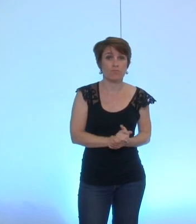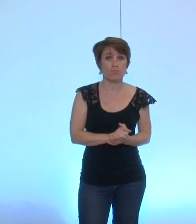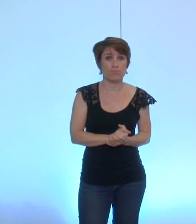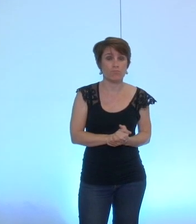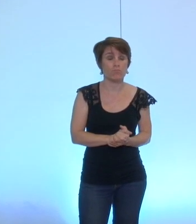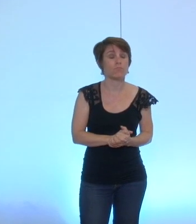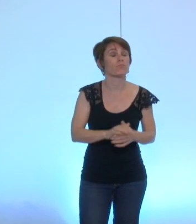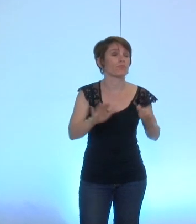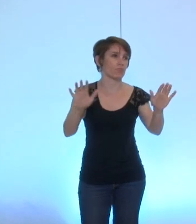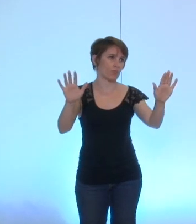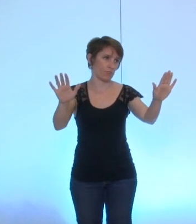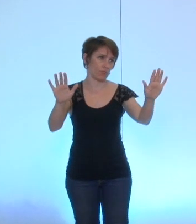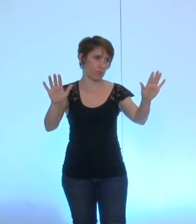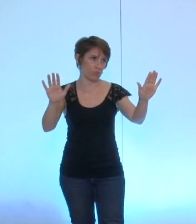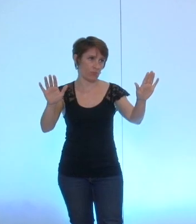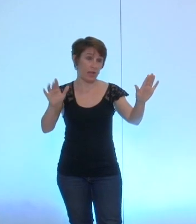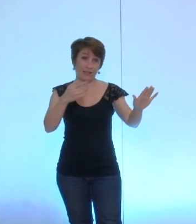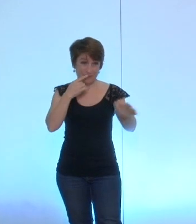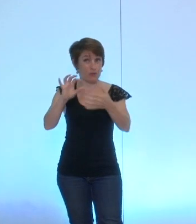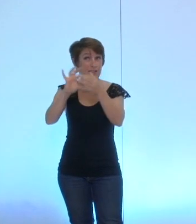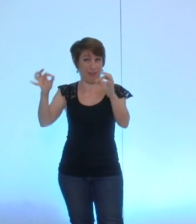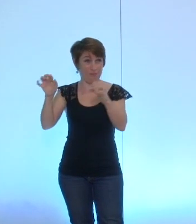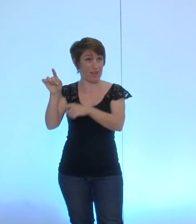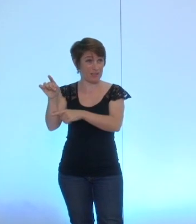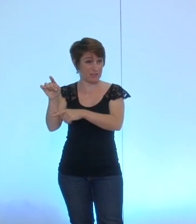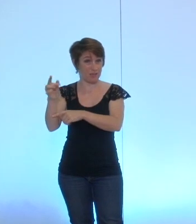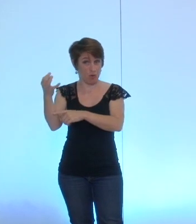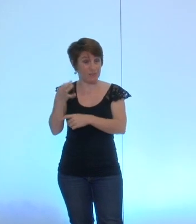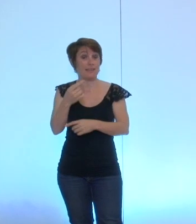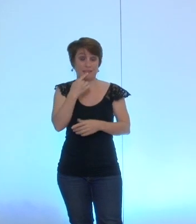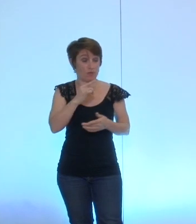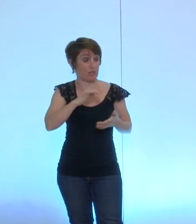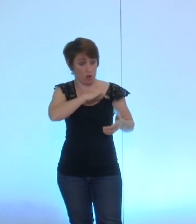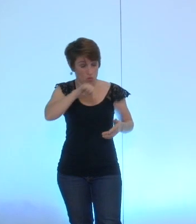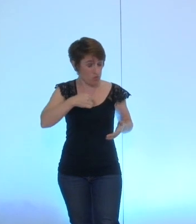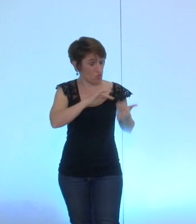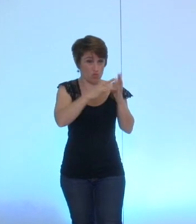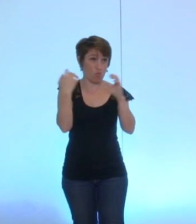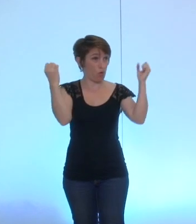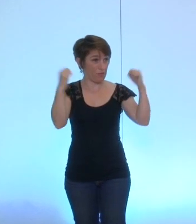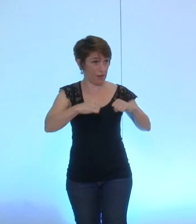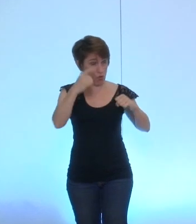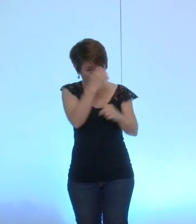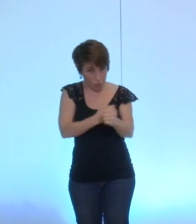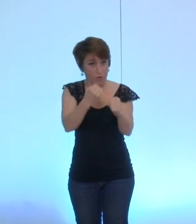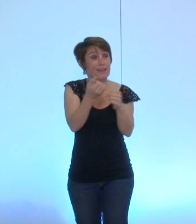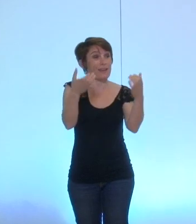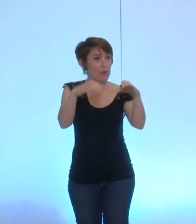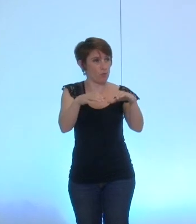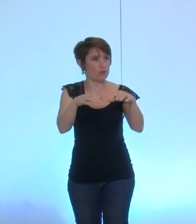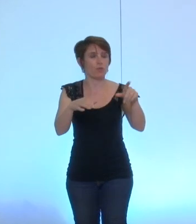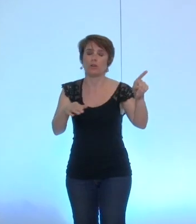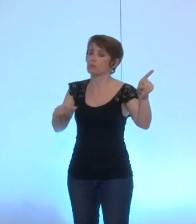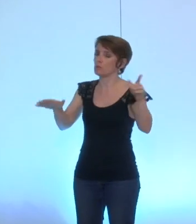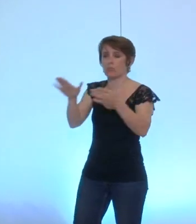donc là il y a à peu près on acte on acte le principe sur lequel on est tous d'accord il a une formulation qui est proposée par monsieur Chamusset je reste